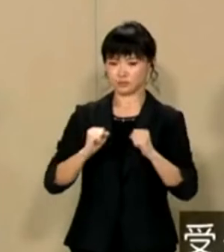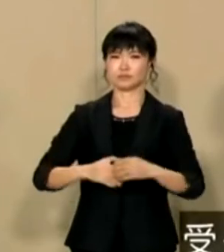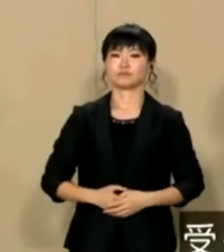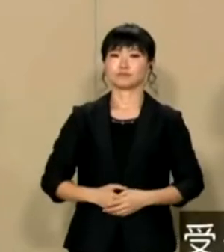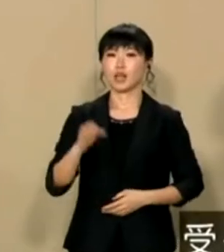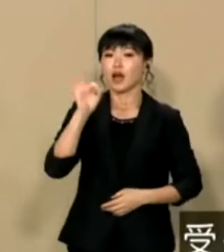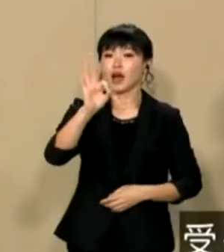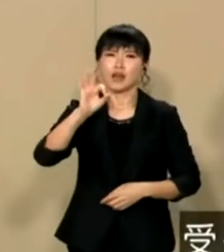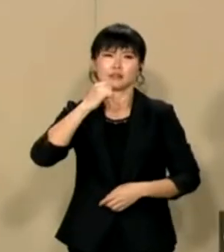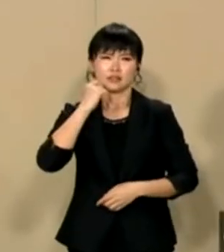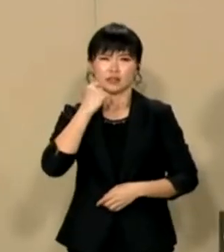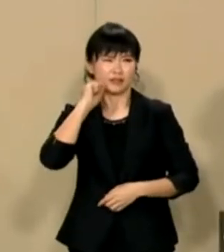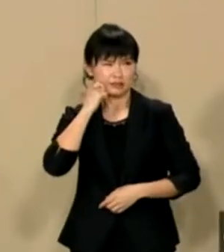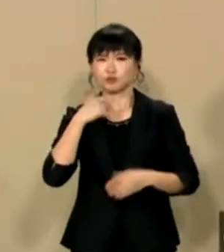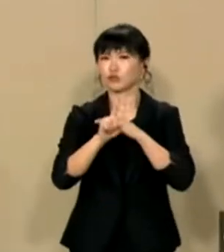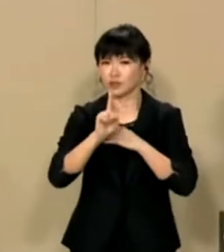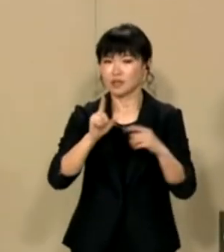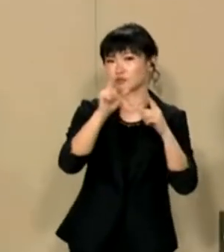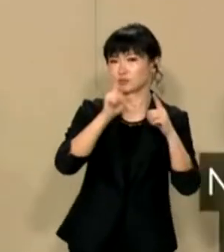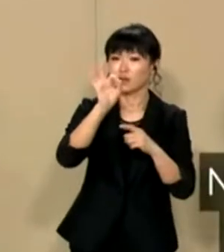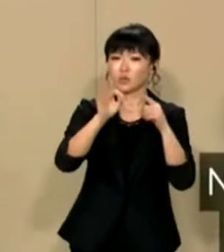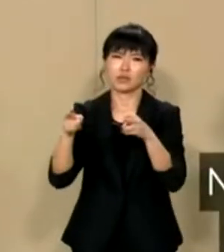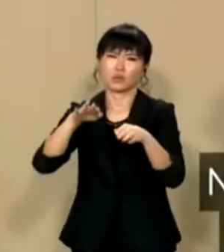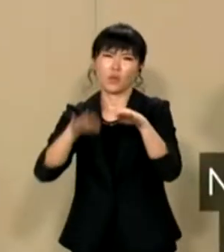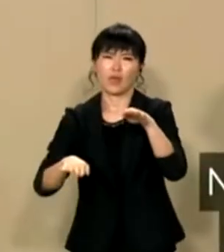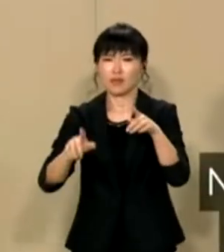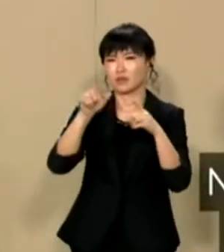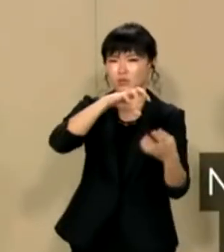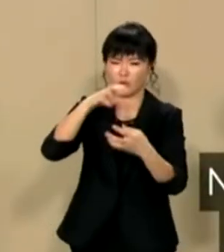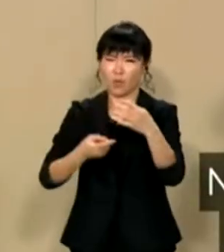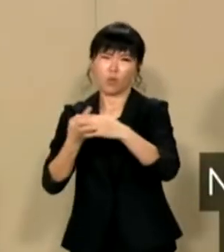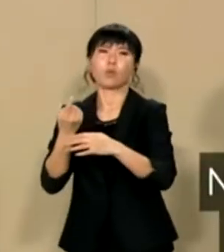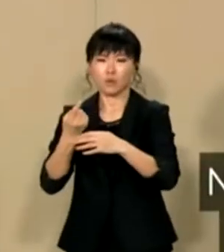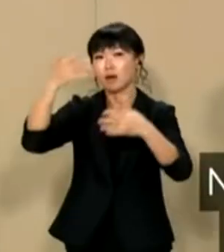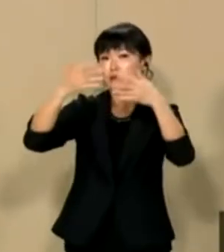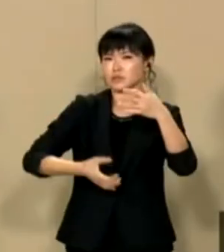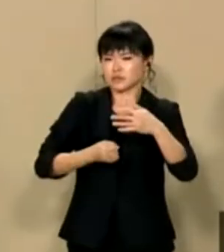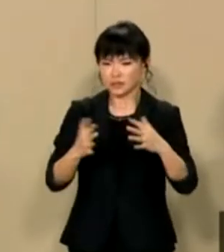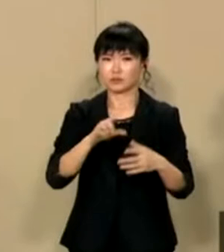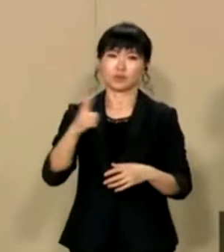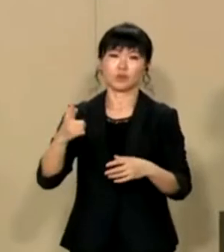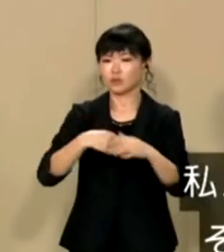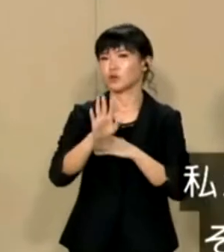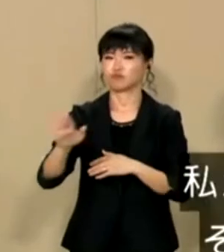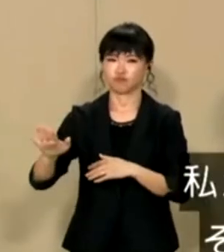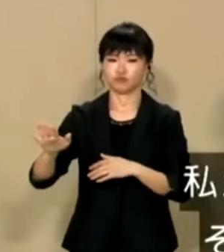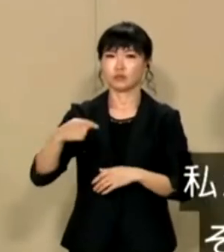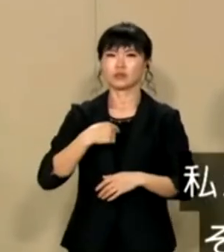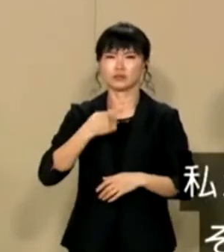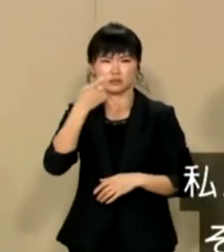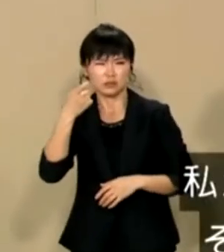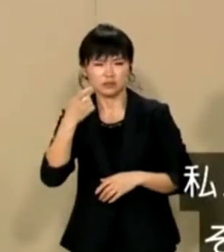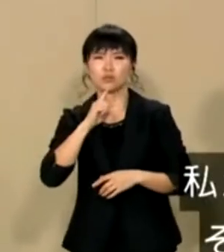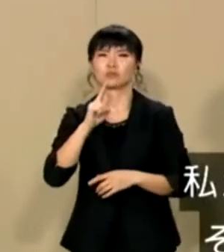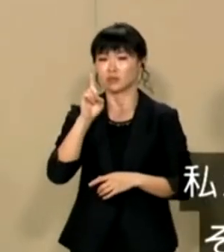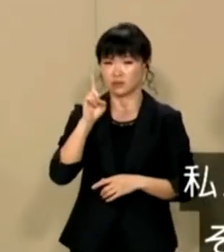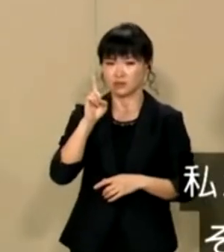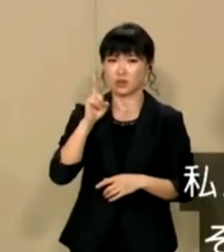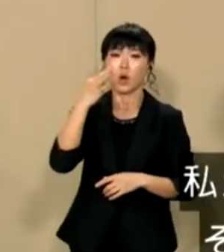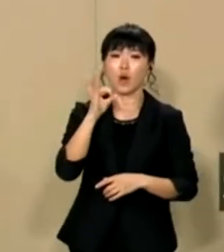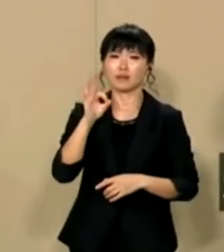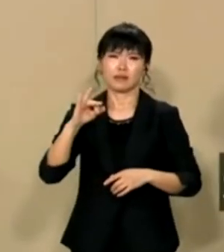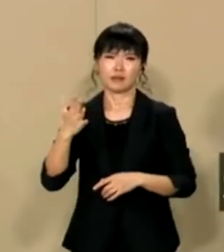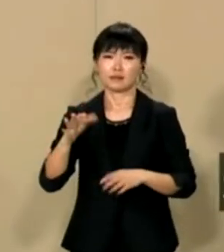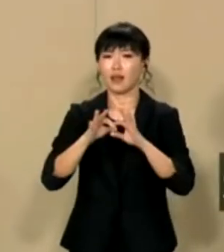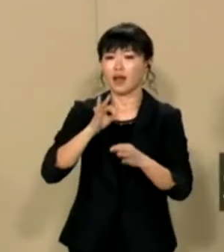います受信料を支払えない理由を聞くと受信料制度が不公平だからとかNHKには不事が多いとかNHKの番組を信頼していないこのよう声が聞こますが私が一番気になっているフーズそれは